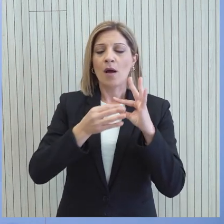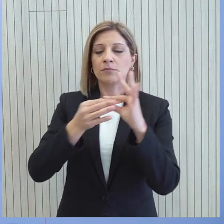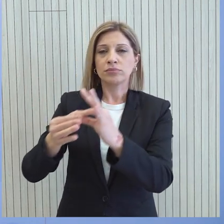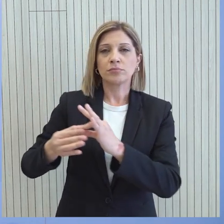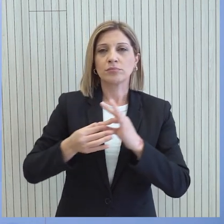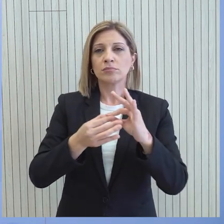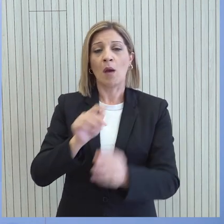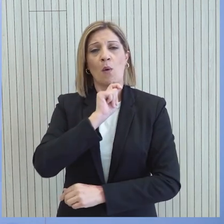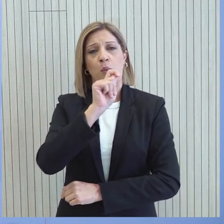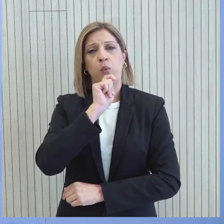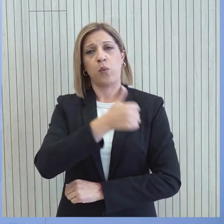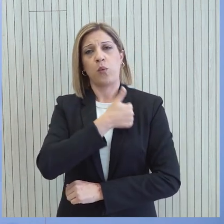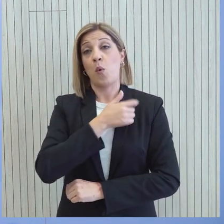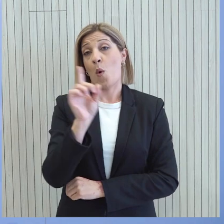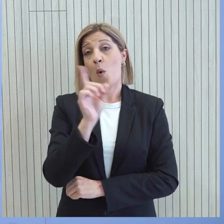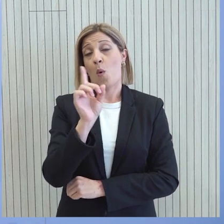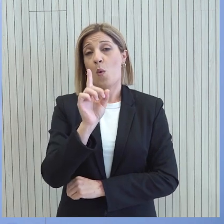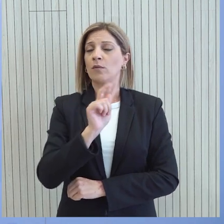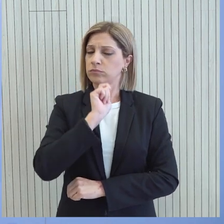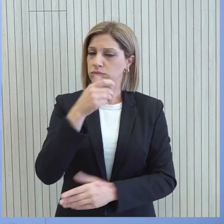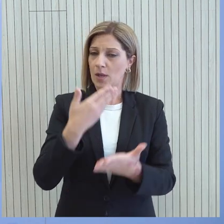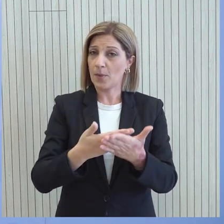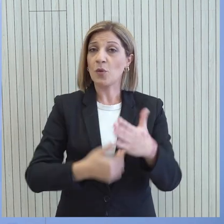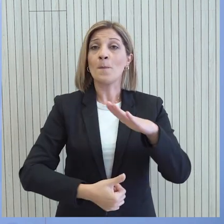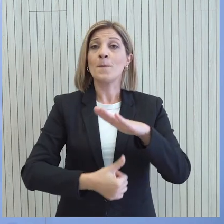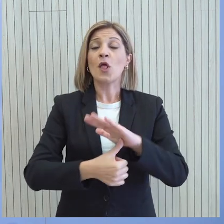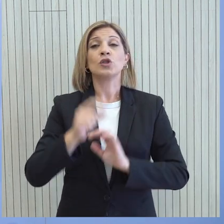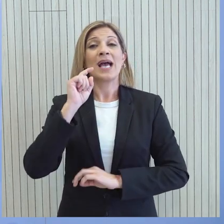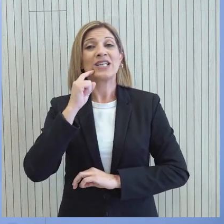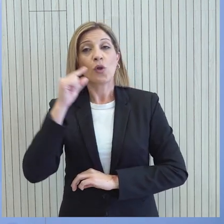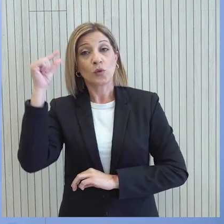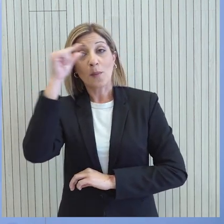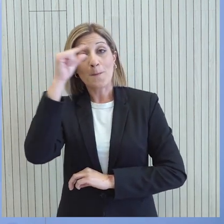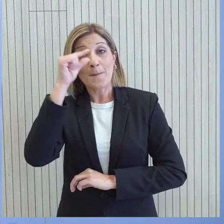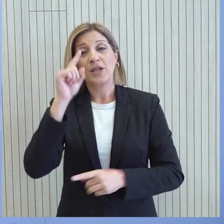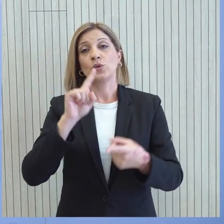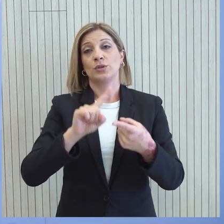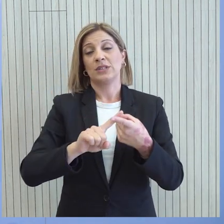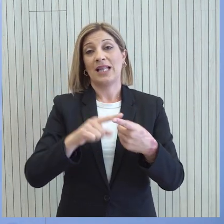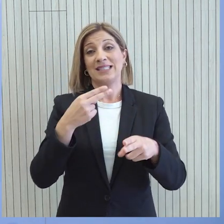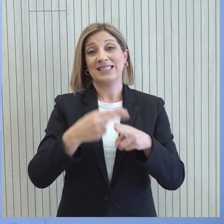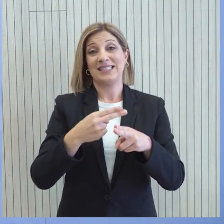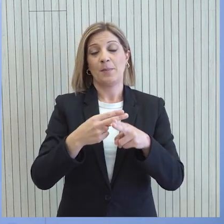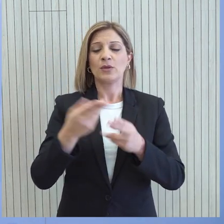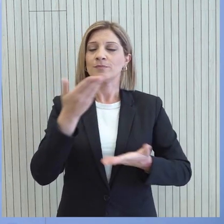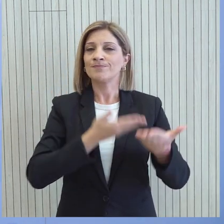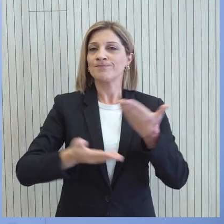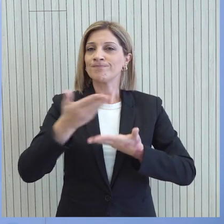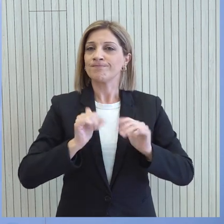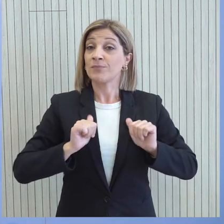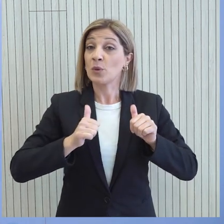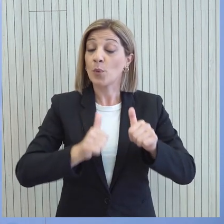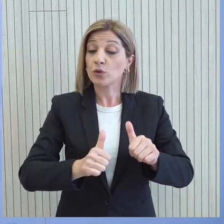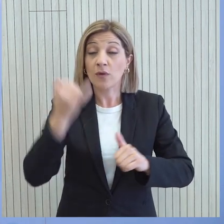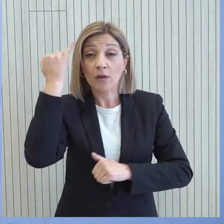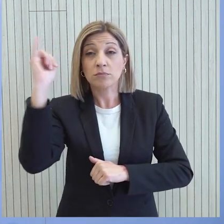και όχι διακηρύξεις. Η συνάντηση των Πρόεδρων Χριστοδουλίδη Μπάιντεν αποτελεί κορύφωση μιας αλληλουχίας πρωτοβουλειών και ενεργειών της